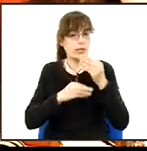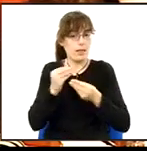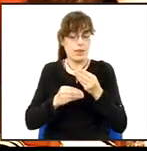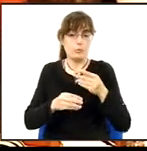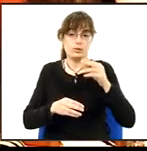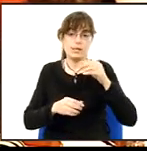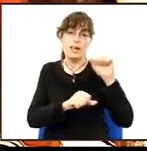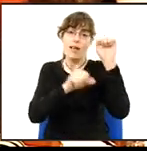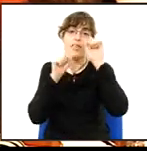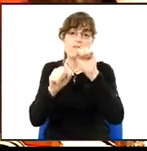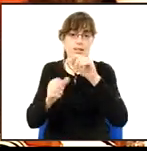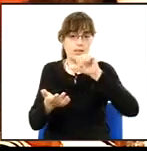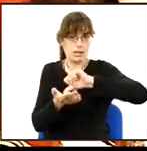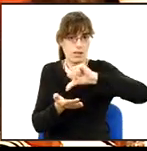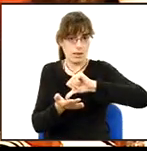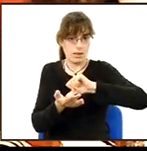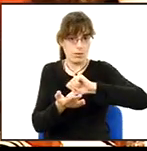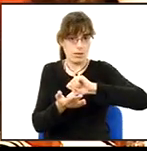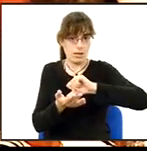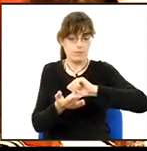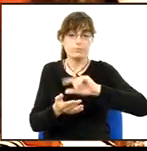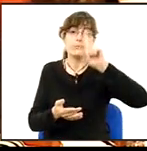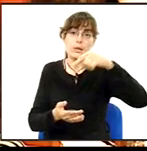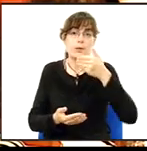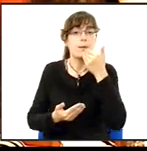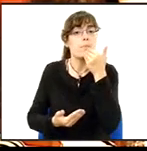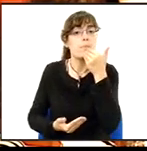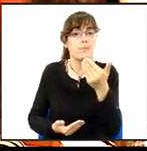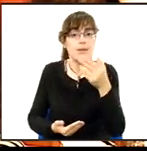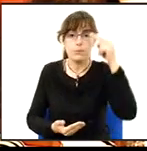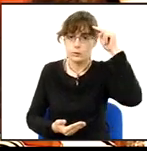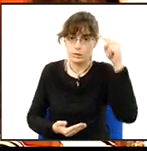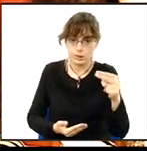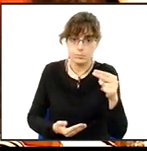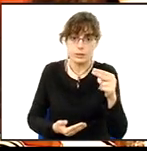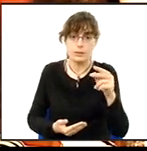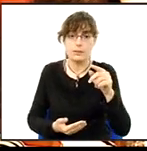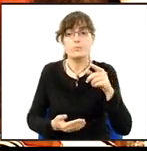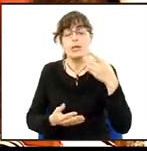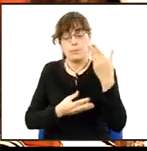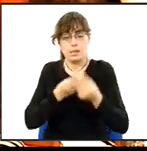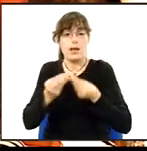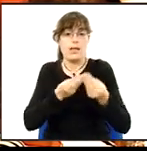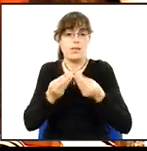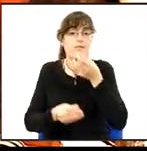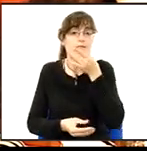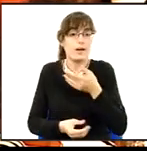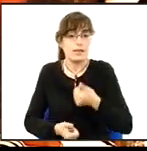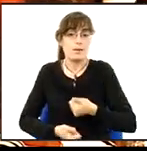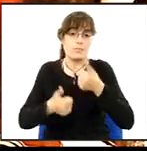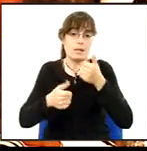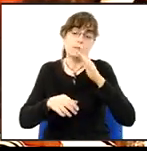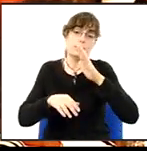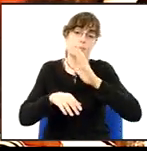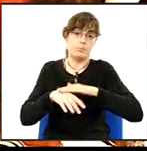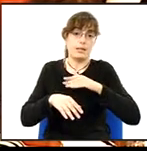és la nostra ciutat i intentaria, doncs, demanar aquest respecte mutu per tots i ho farem tot molt més fàcil per fer, doncs, una